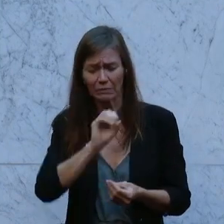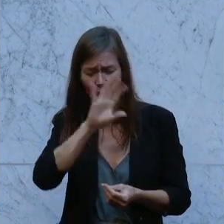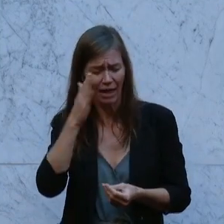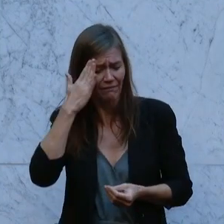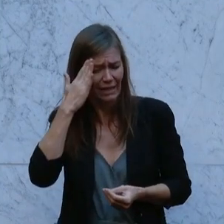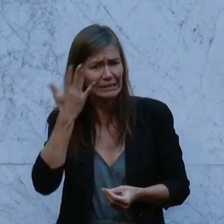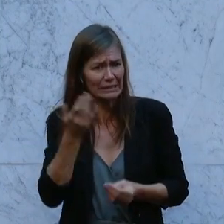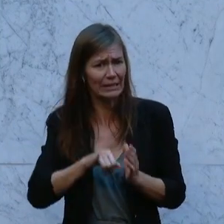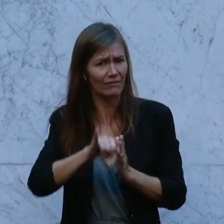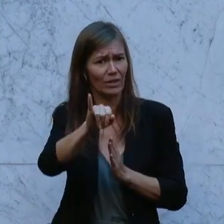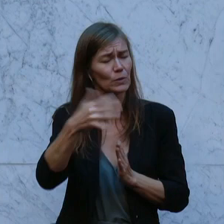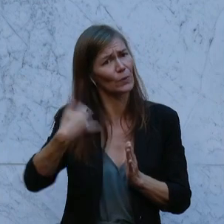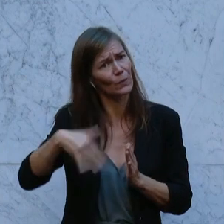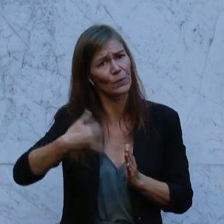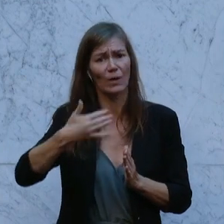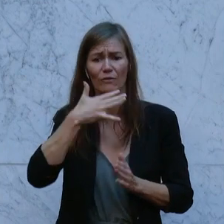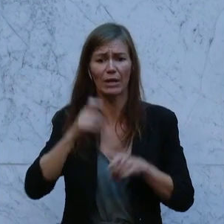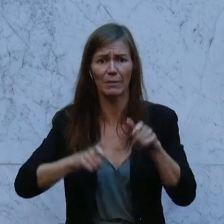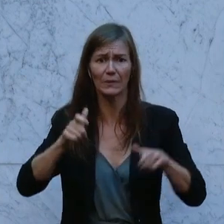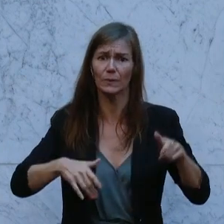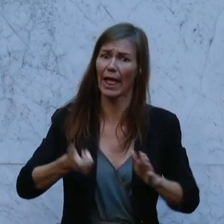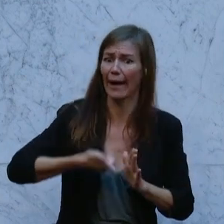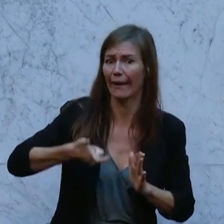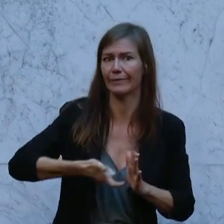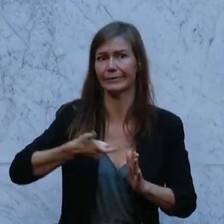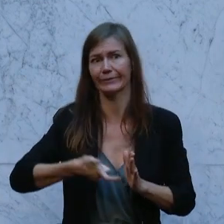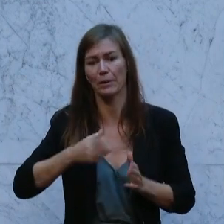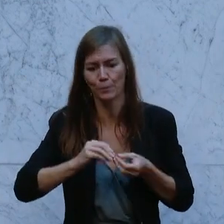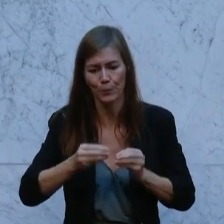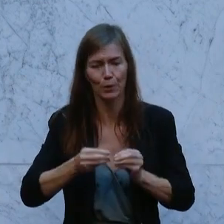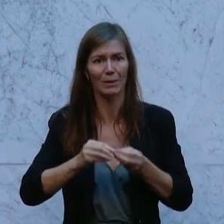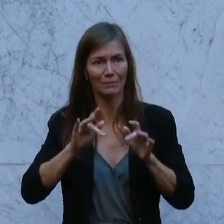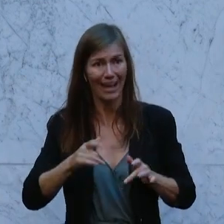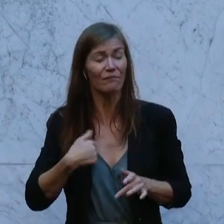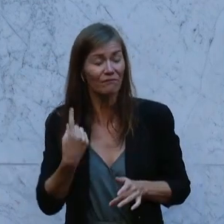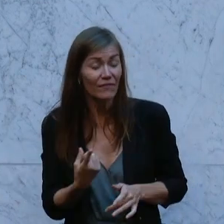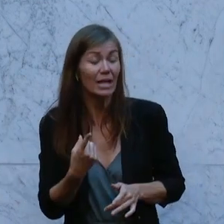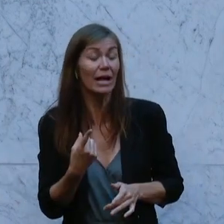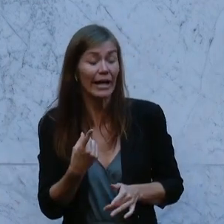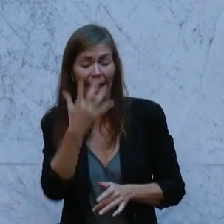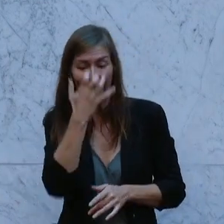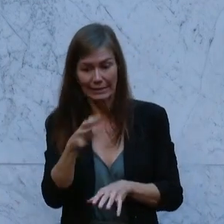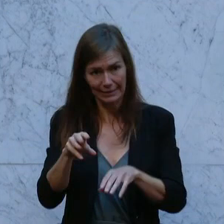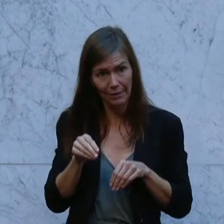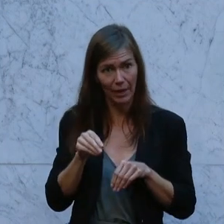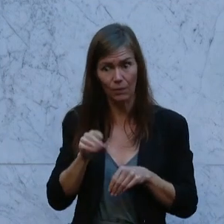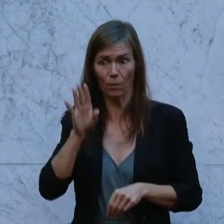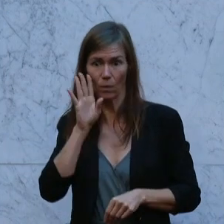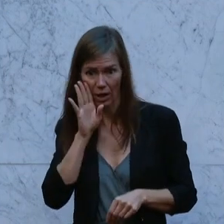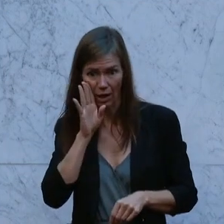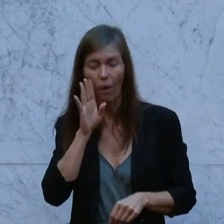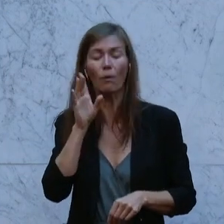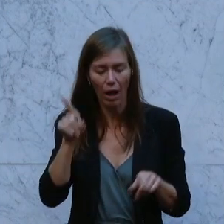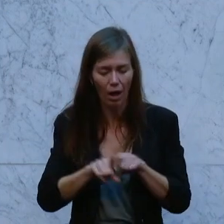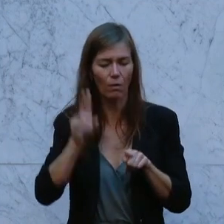Land vor große Herausforderungen stellen. Wir sehen diese Sorgen, wir hören sie und wir kümmern uns darum. Und das zeigt auch der heute beschlossene